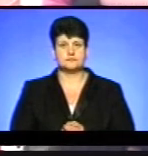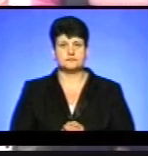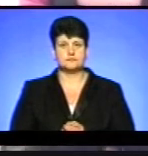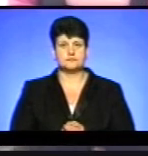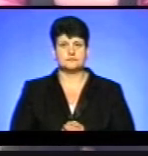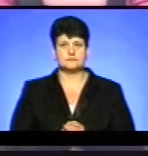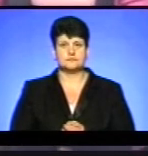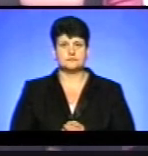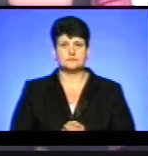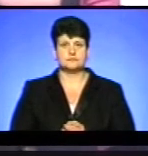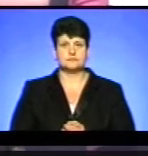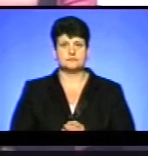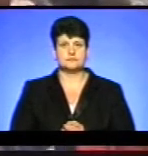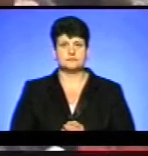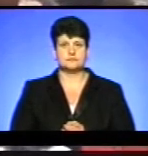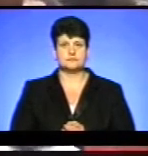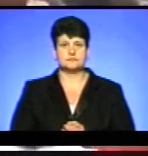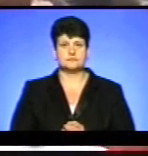Пані Ольга, ми вже можемо говорити.